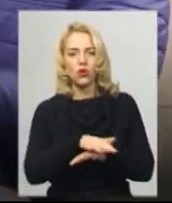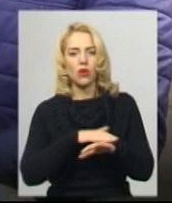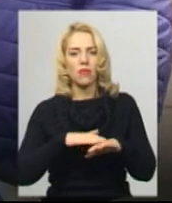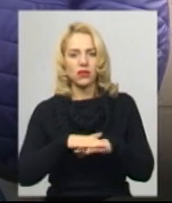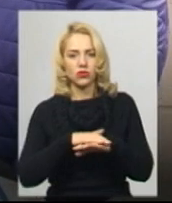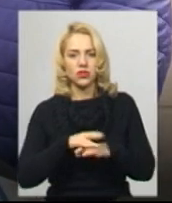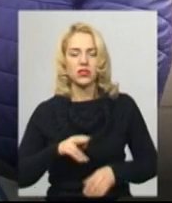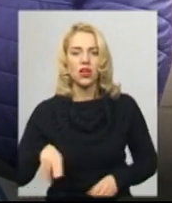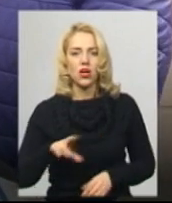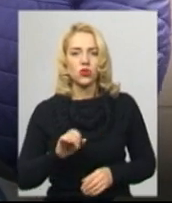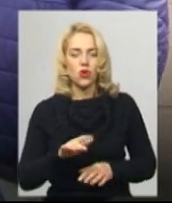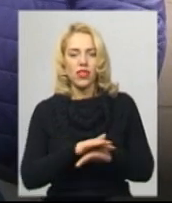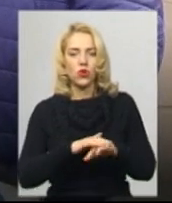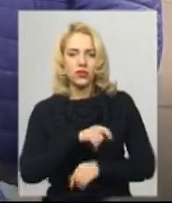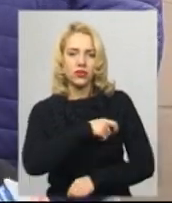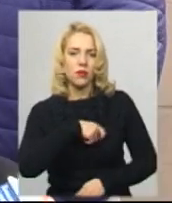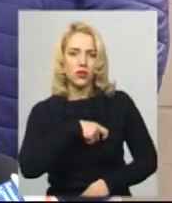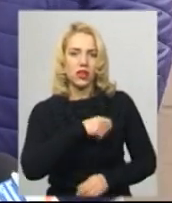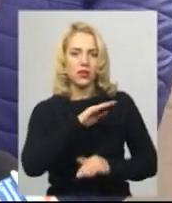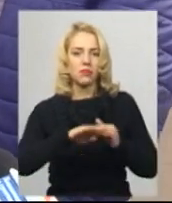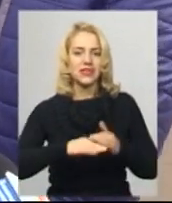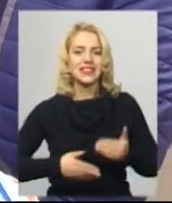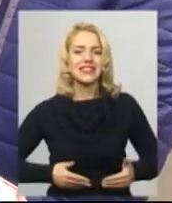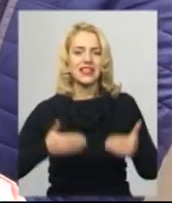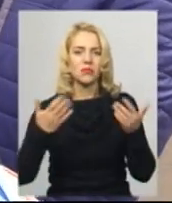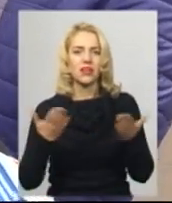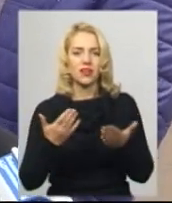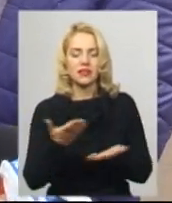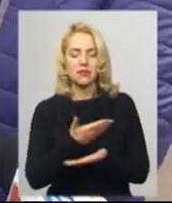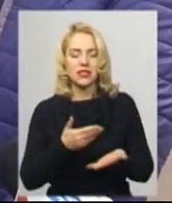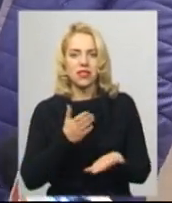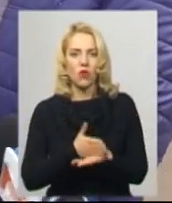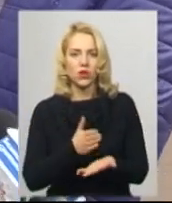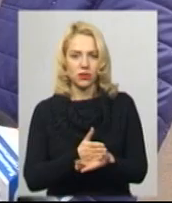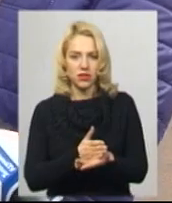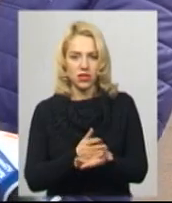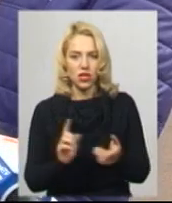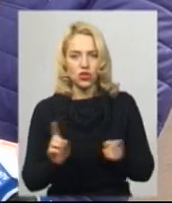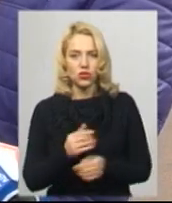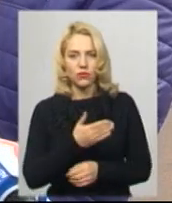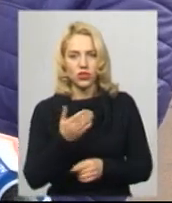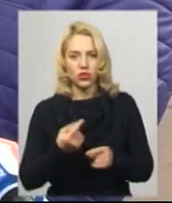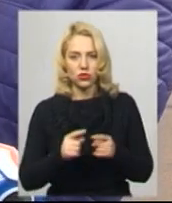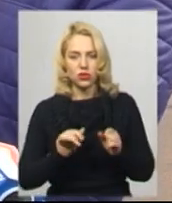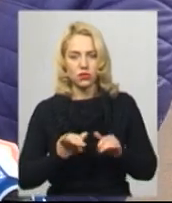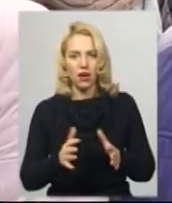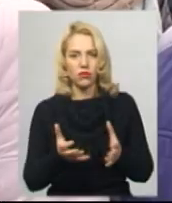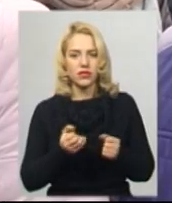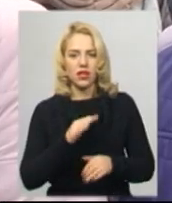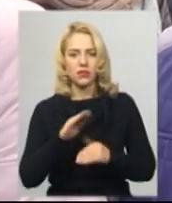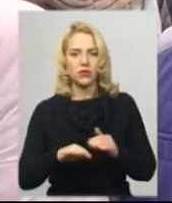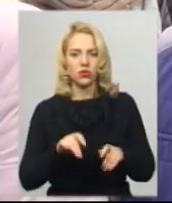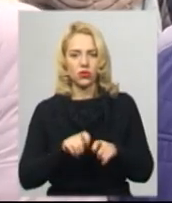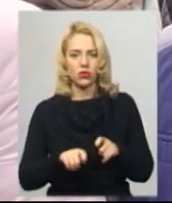звертаюся до народних депутатів, під стінами яких ми зараз знаходимося, щоб вони цю справу взяли під контроль.